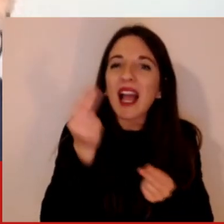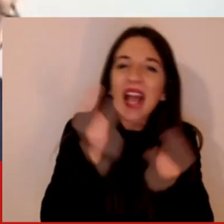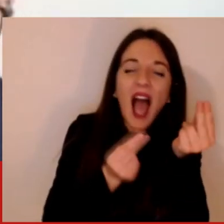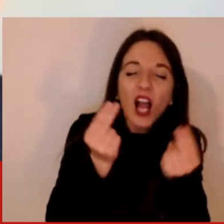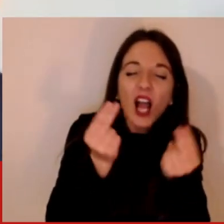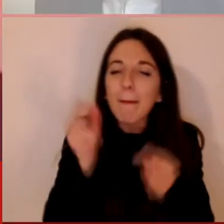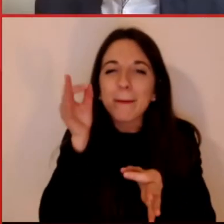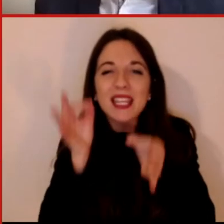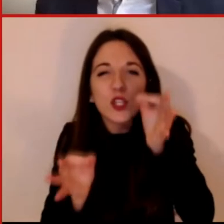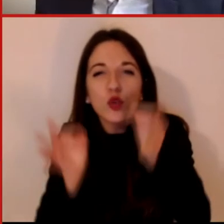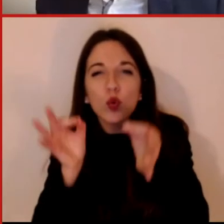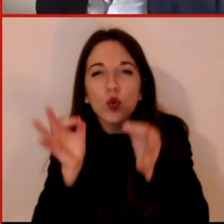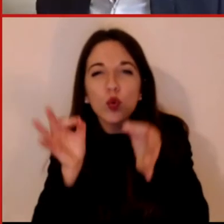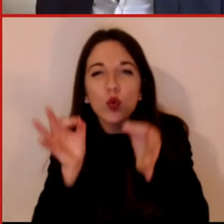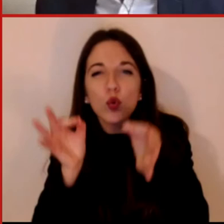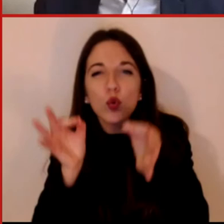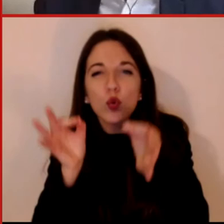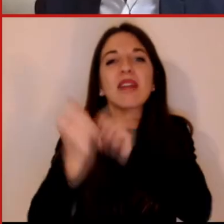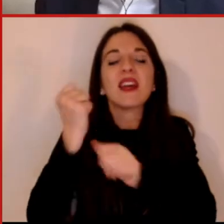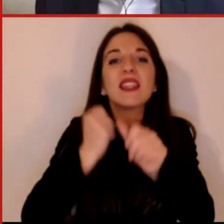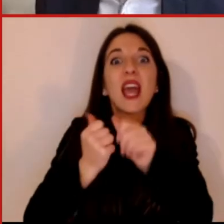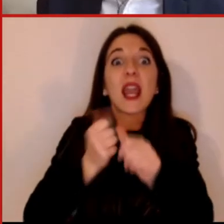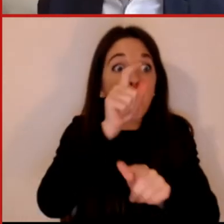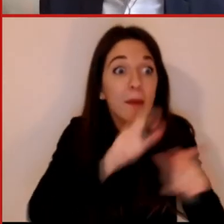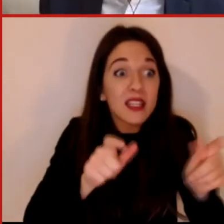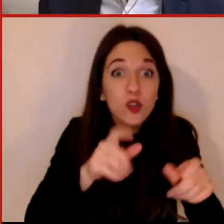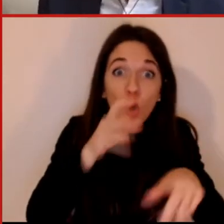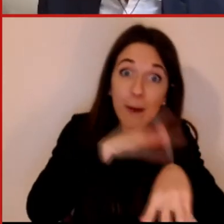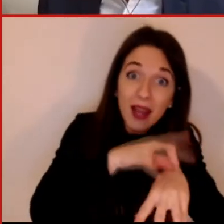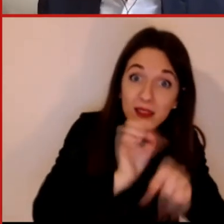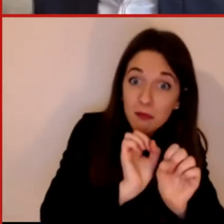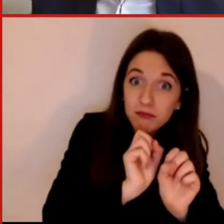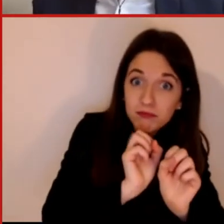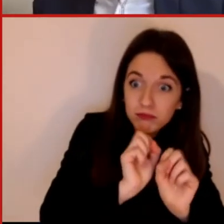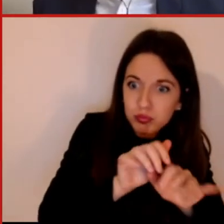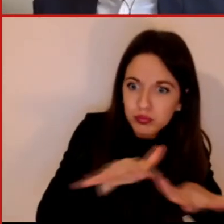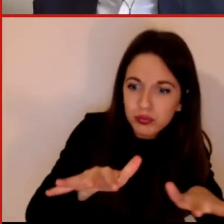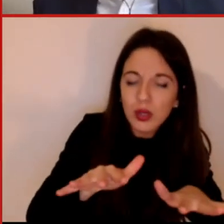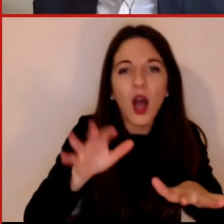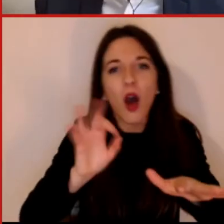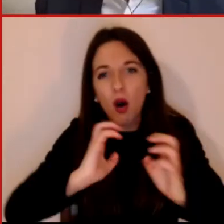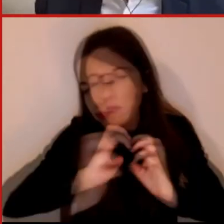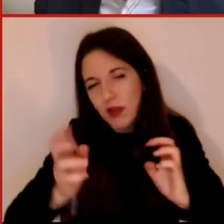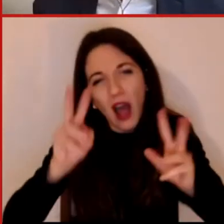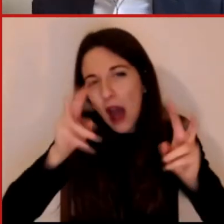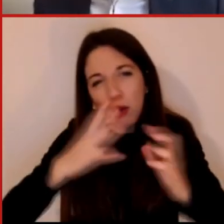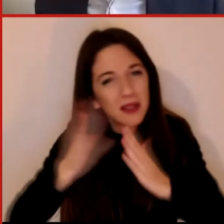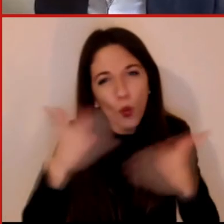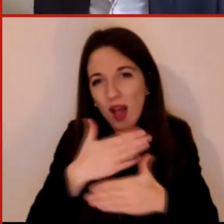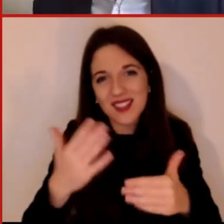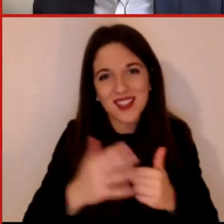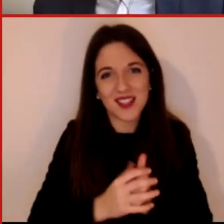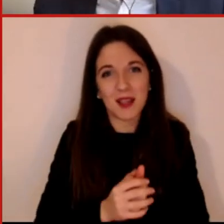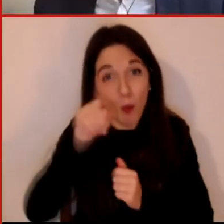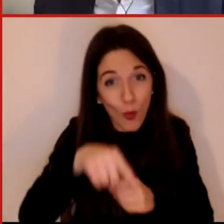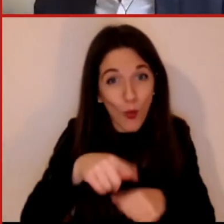chiudendo qui ovviamente andiamo in un mondo che vive luce e ombre perché noi possiamo usare questi dati come strumenti di progresso oppure